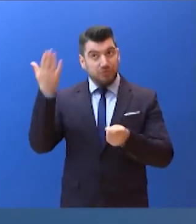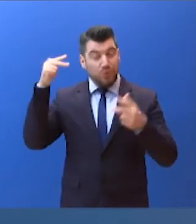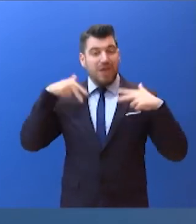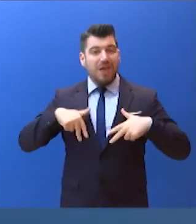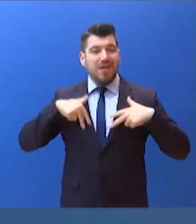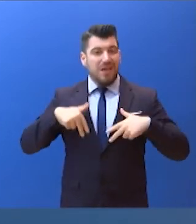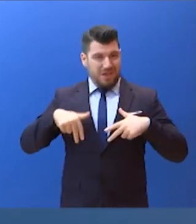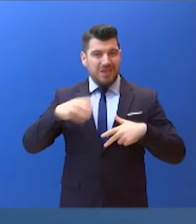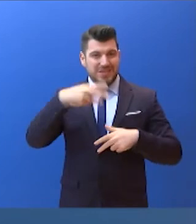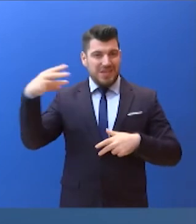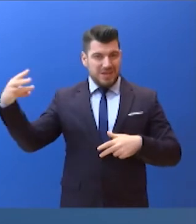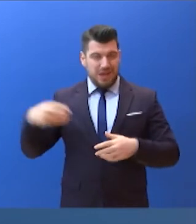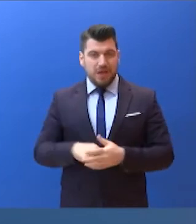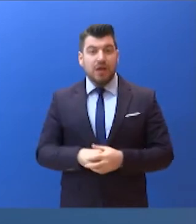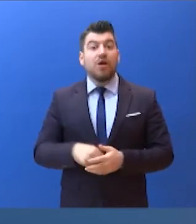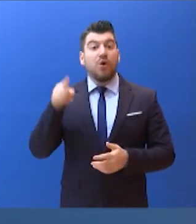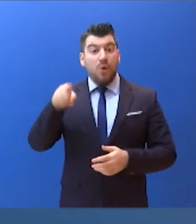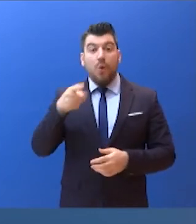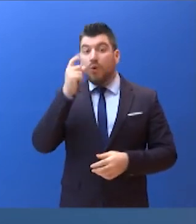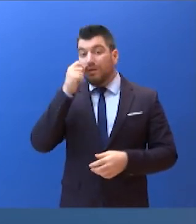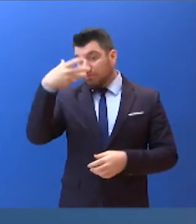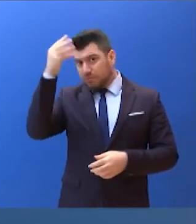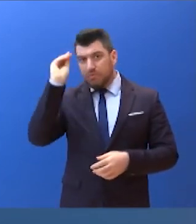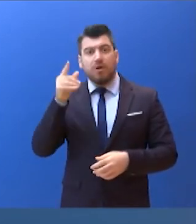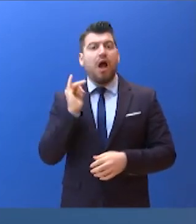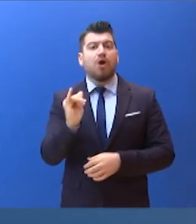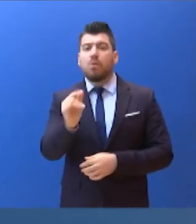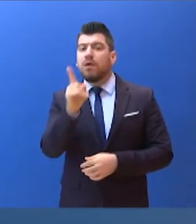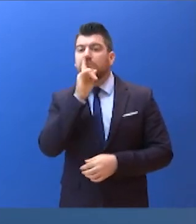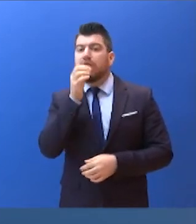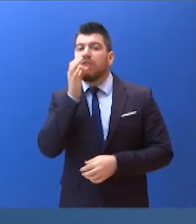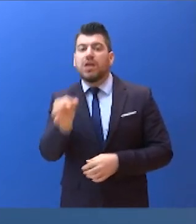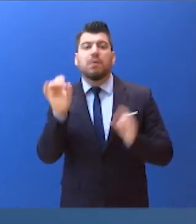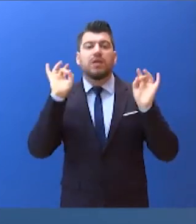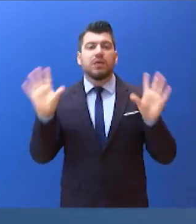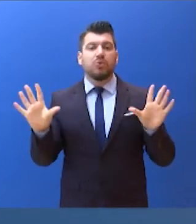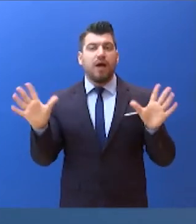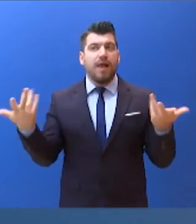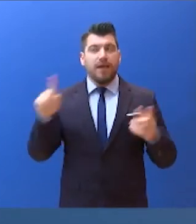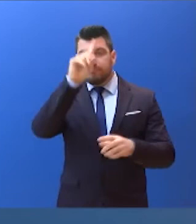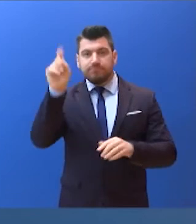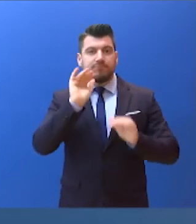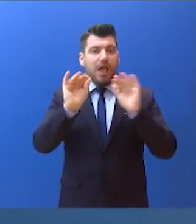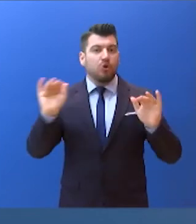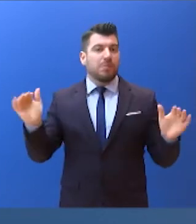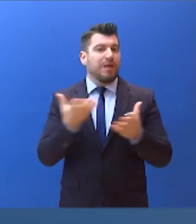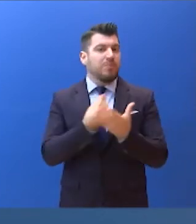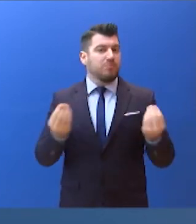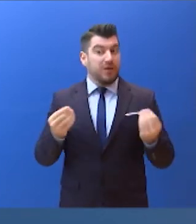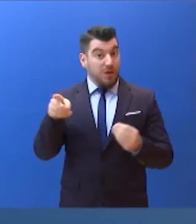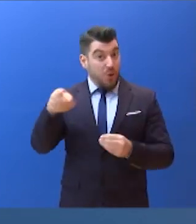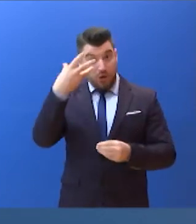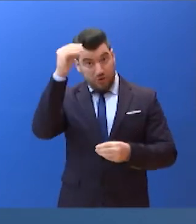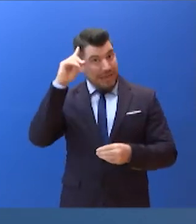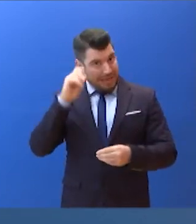ο κύριος Τσίπρας εξακολουθεί να σιωπά. Τα ερωτήματα όμως είναι αμήλικτα. Γνώριζε την ύπαρξη του παρακράτους ο κύριος